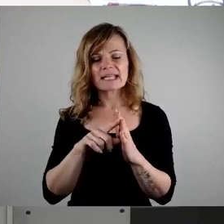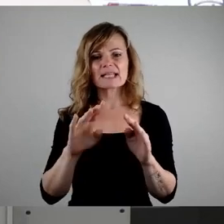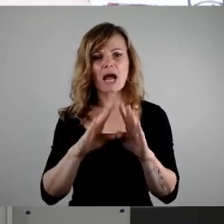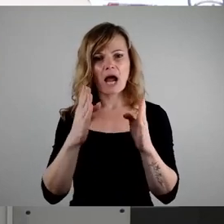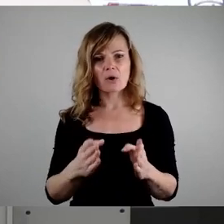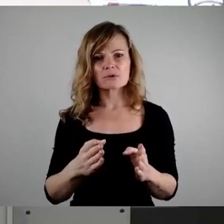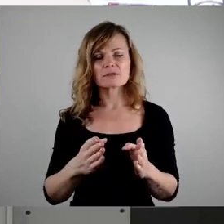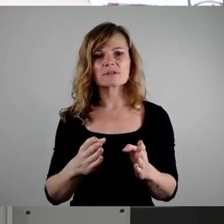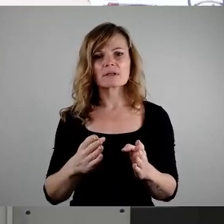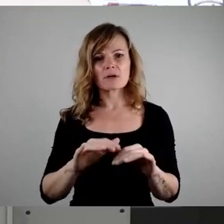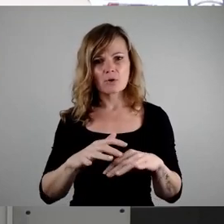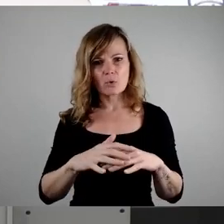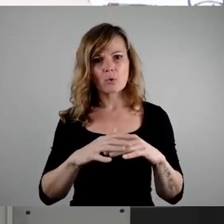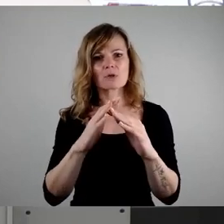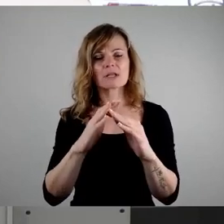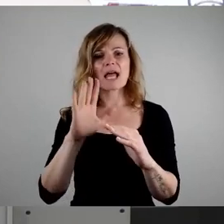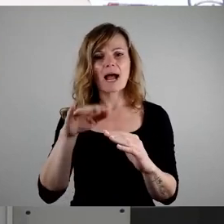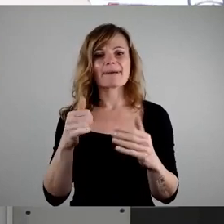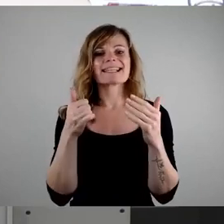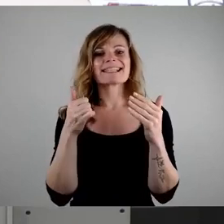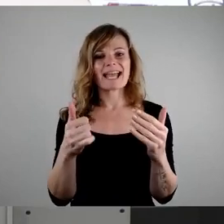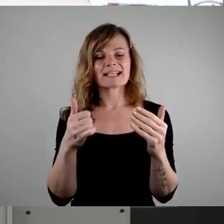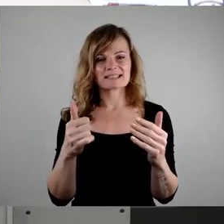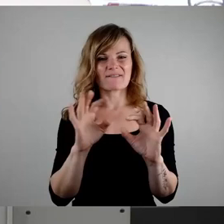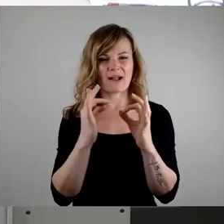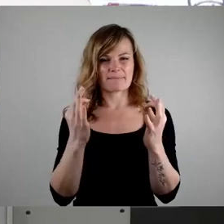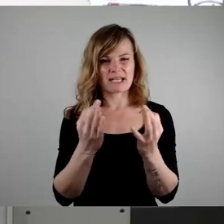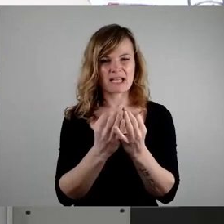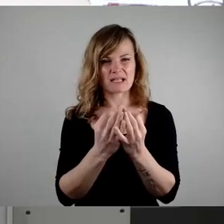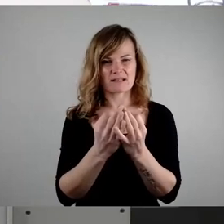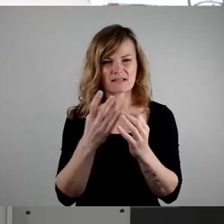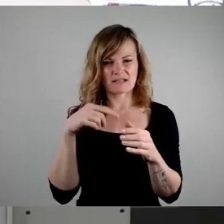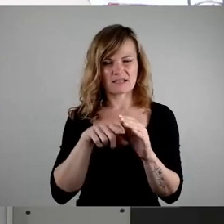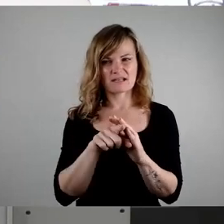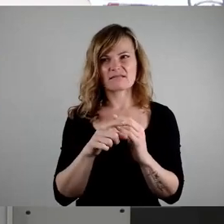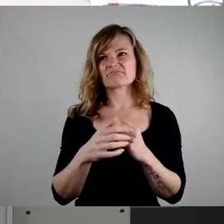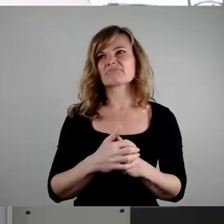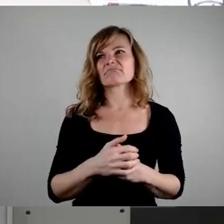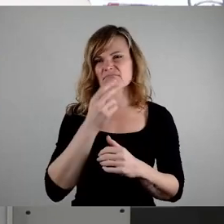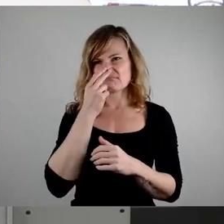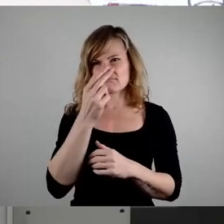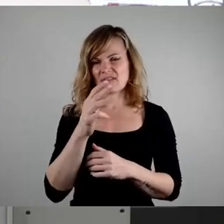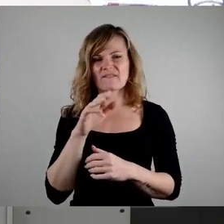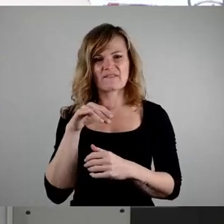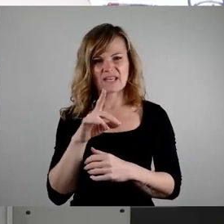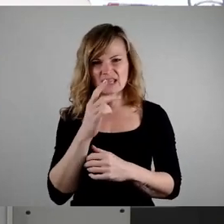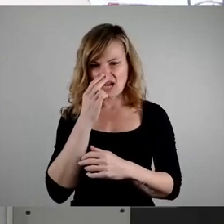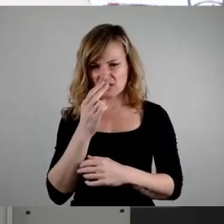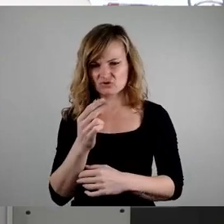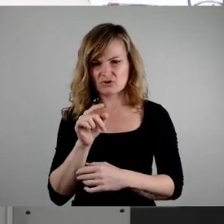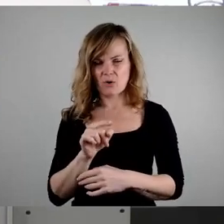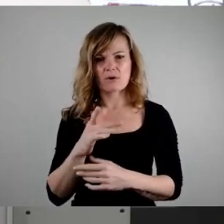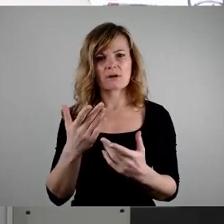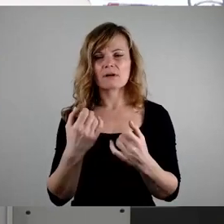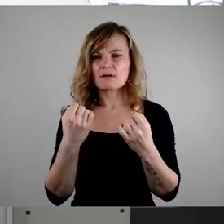sechs Mietparteien. Wenn ich mir so das Portfolio der WED anschaue, dann ist das sehr über die Stadt verteilt,